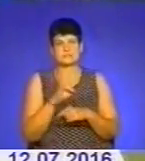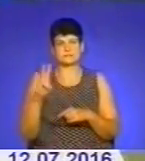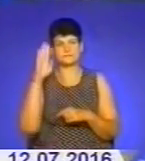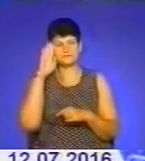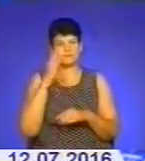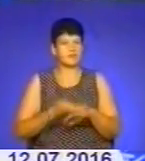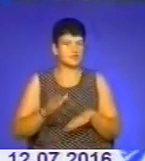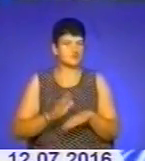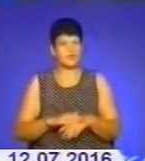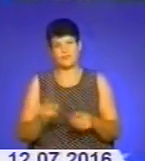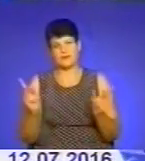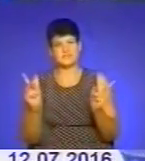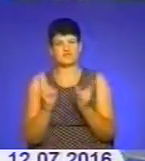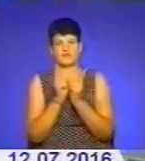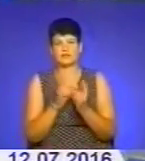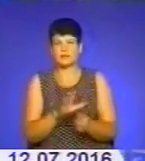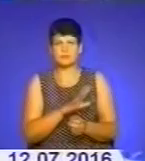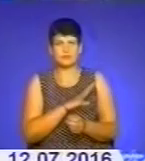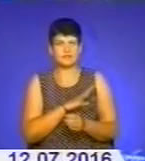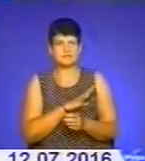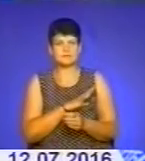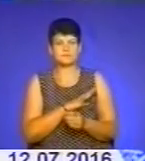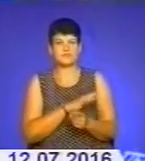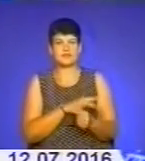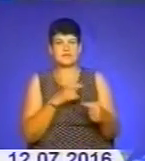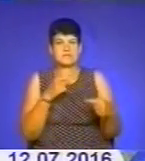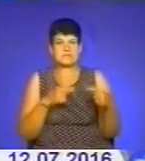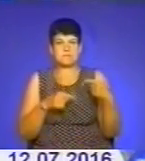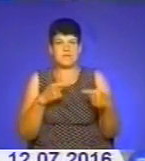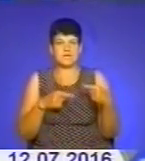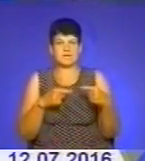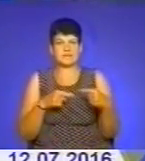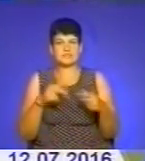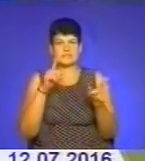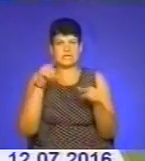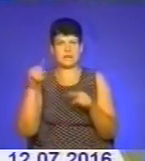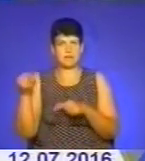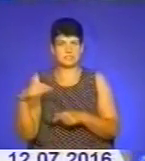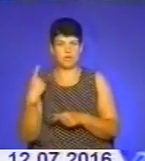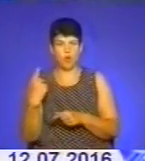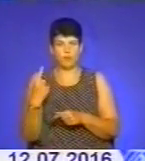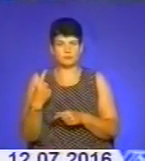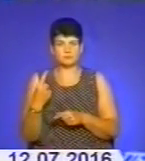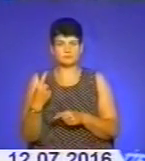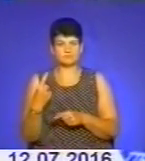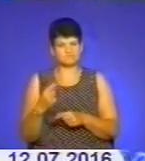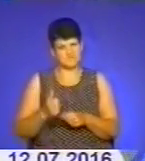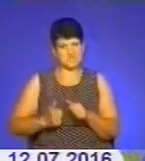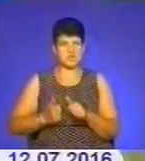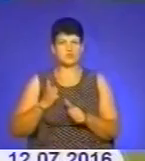схатка була з суперниками з Закарпатської області. Сильний суперник, достойно відборолся.